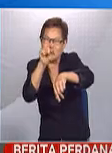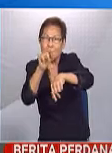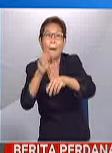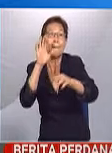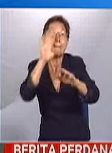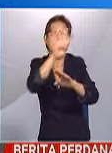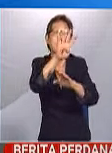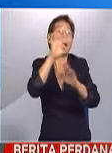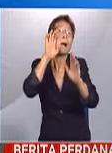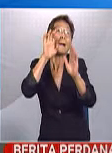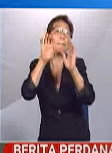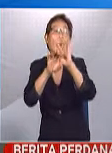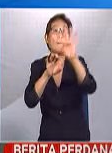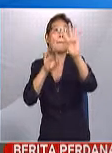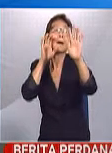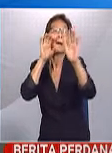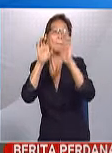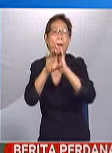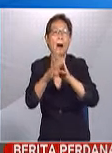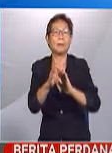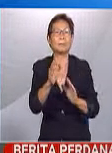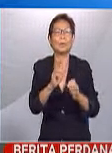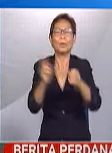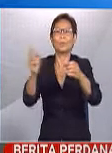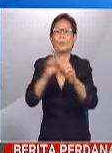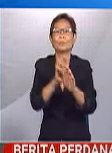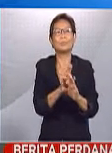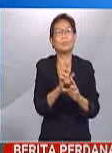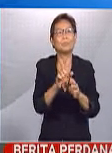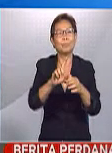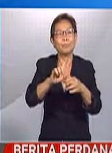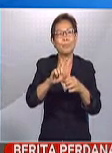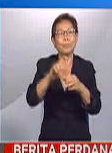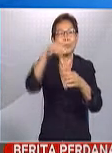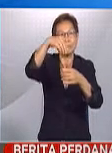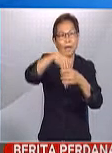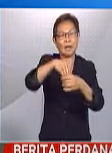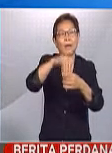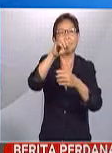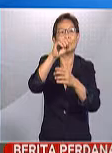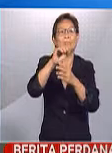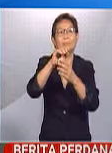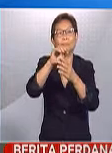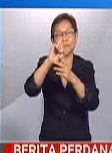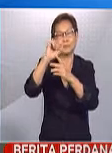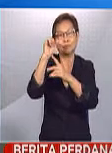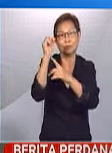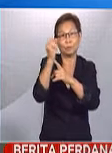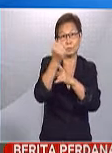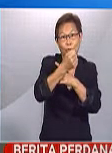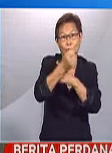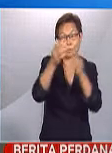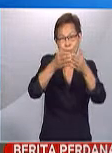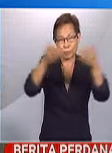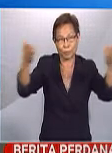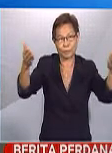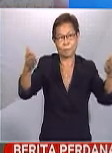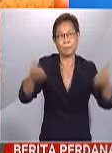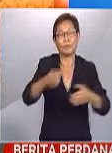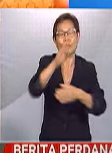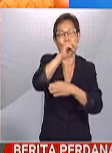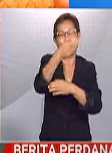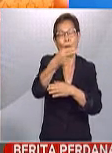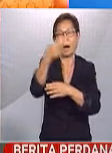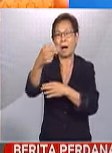gambar mesyuarat dimuat di media sosial Tuan Dr. Mahathir. Mesyuarat dihadiri Penasihat Ekonomi Perdana Menteri Dr. Mohamad Abdul Khalid,